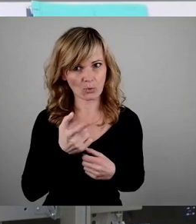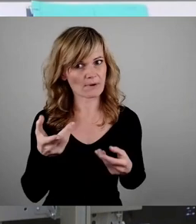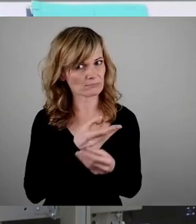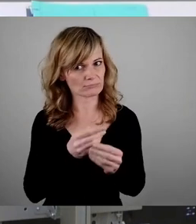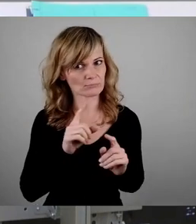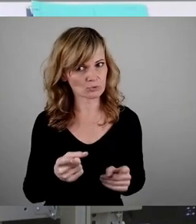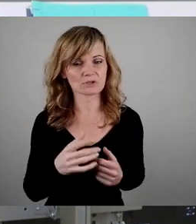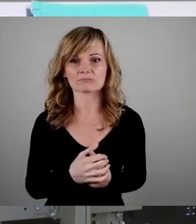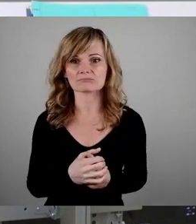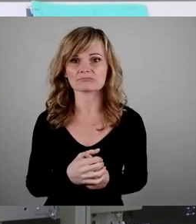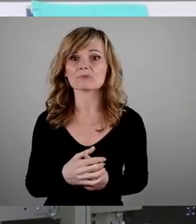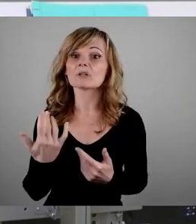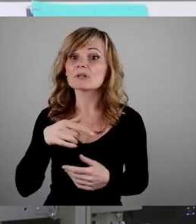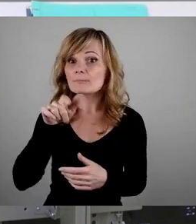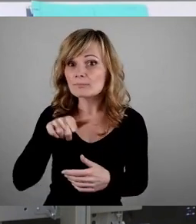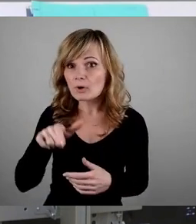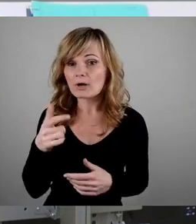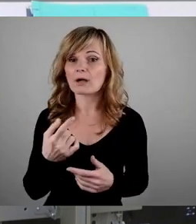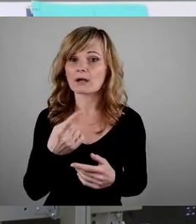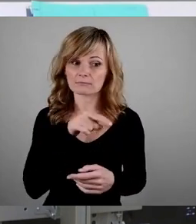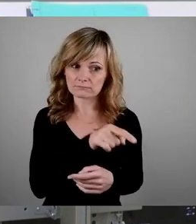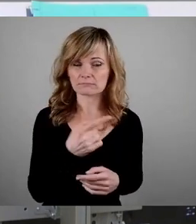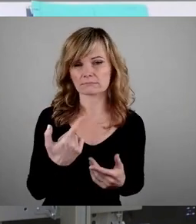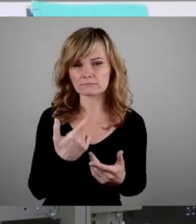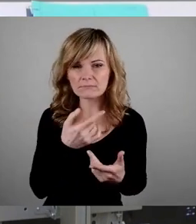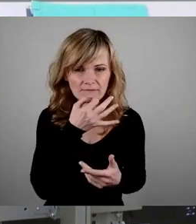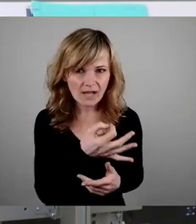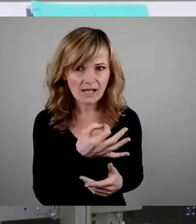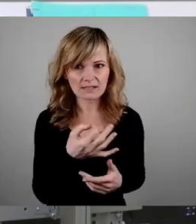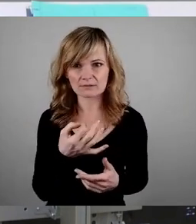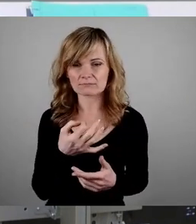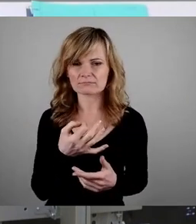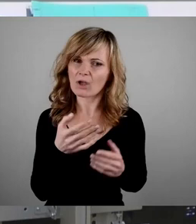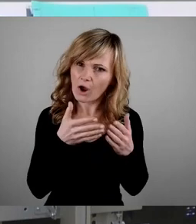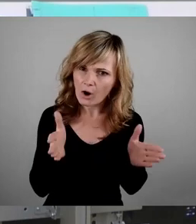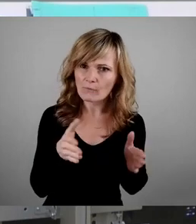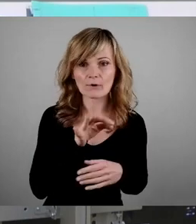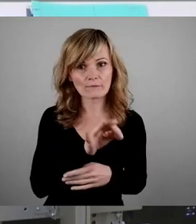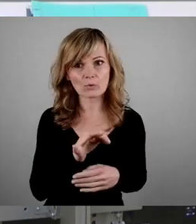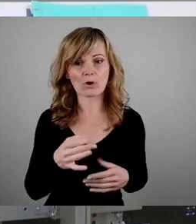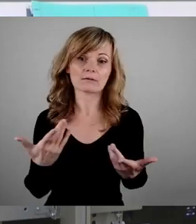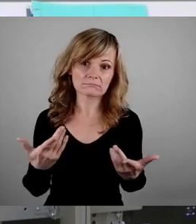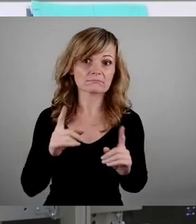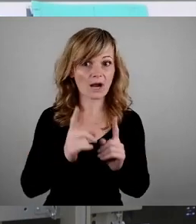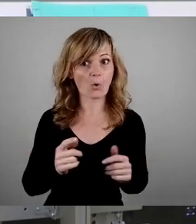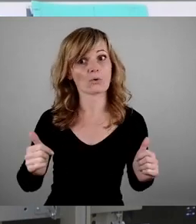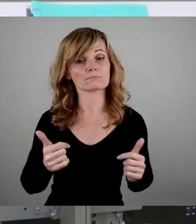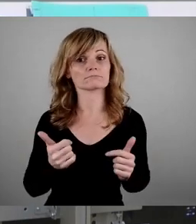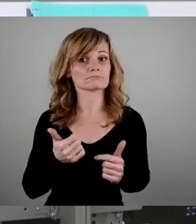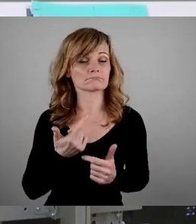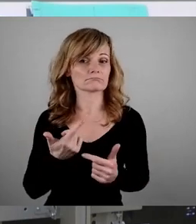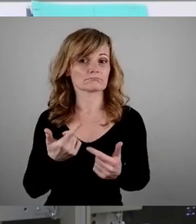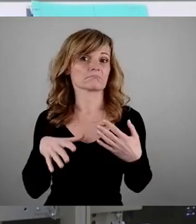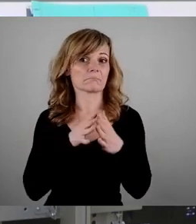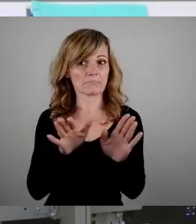ob man da die Bürger beteiligt vor Ort und fragt, wollen wir das nicht doch öffnen für Textil-Badegäste, einfach